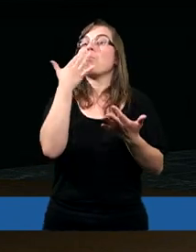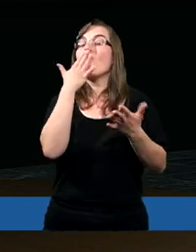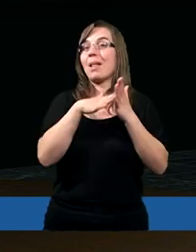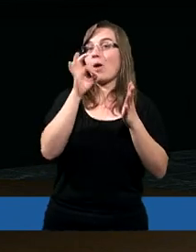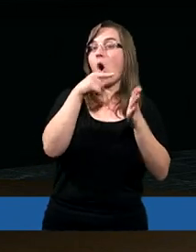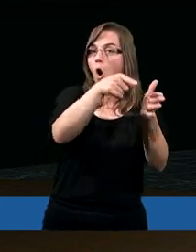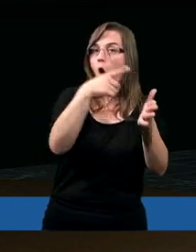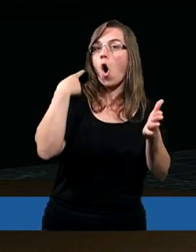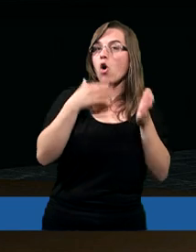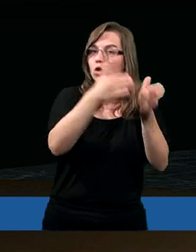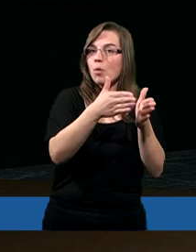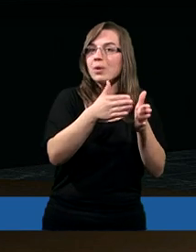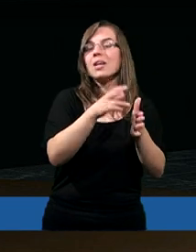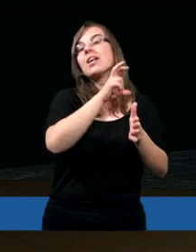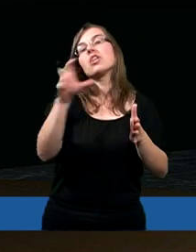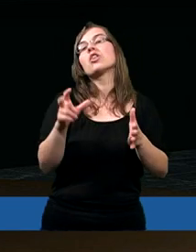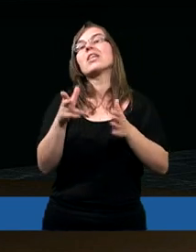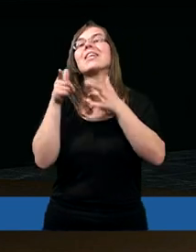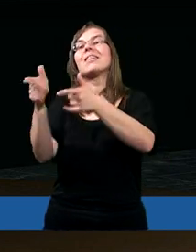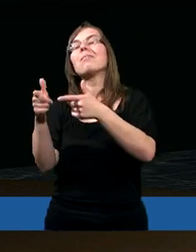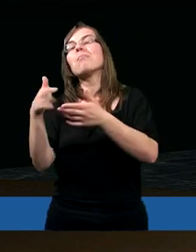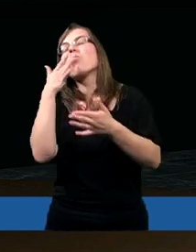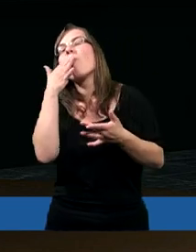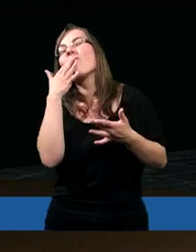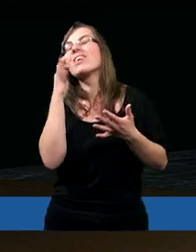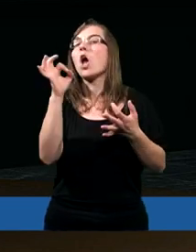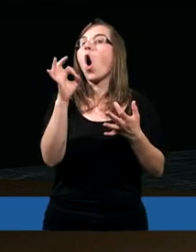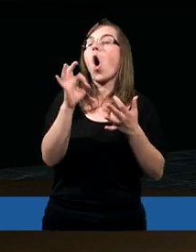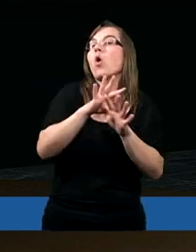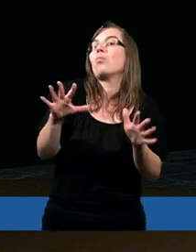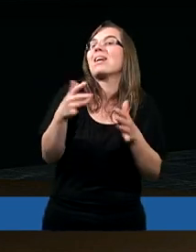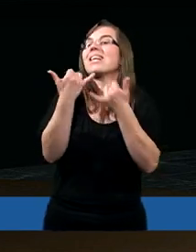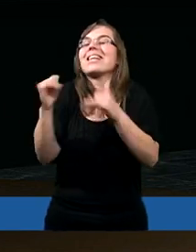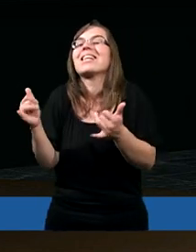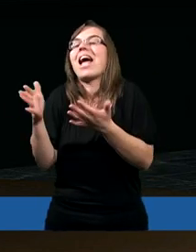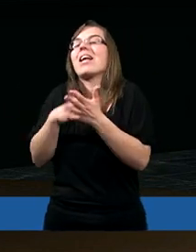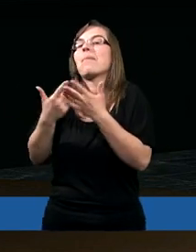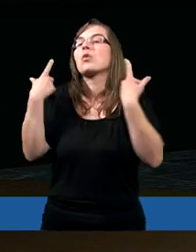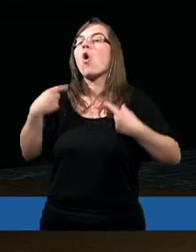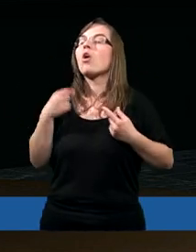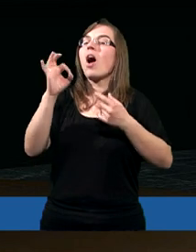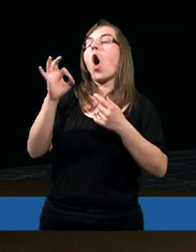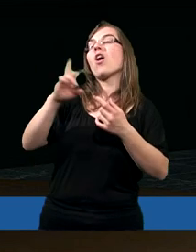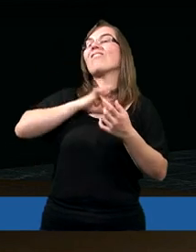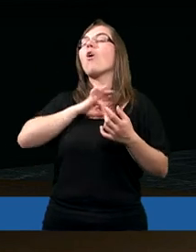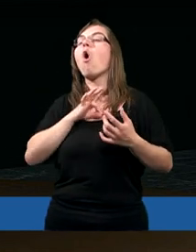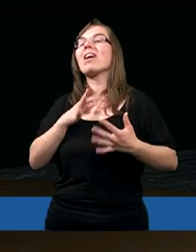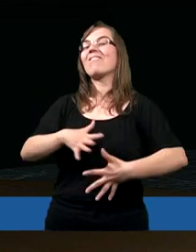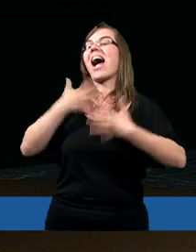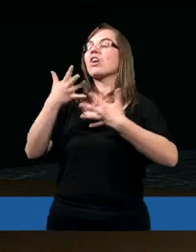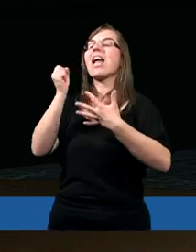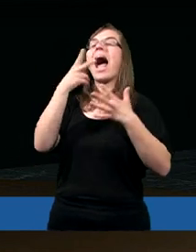o nim, ale psalmista tu mówi, jakby to dotyczyło dosłownie jego, o swoje wrażenia